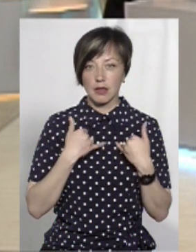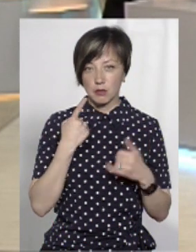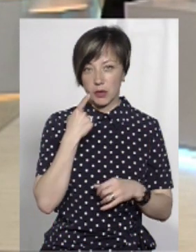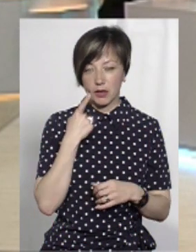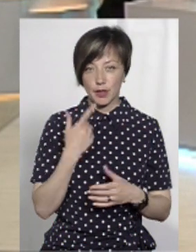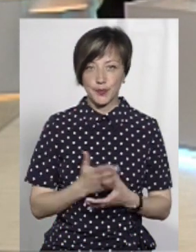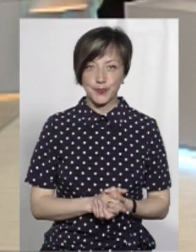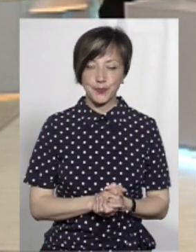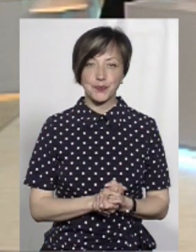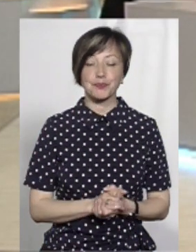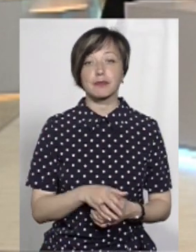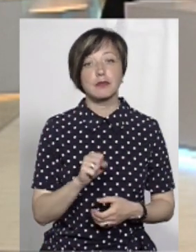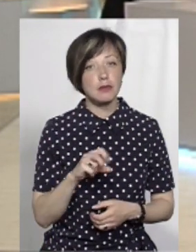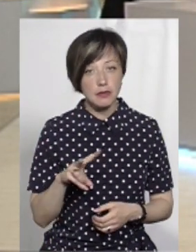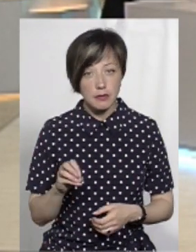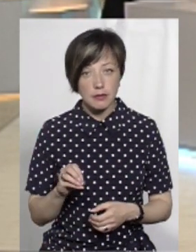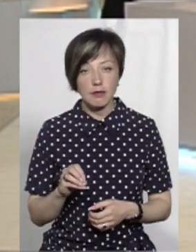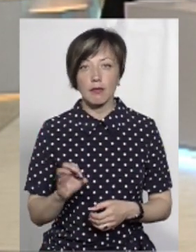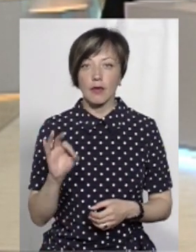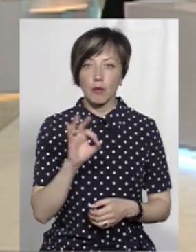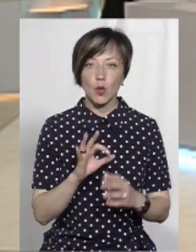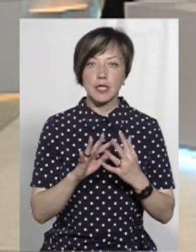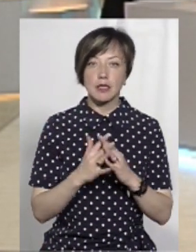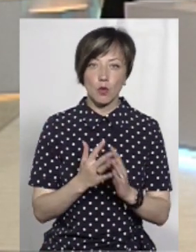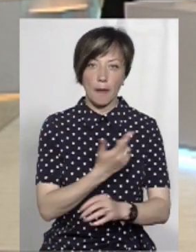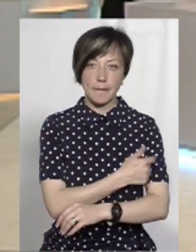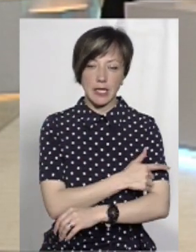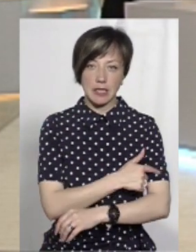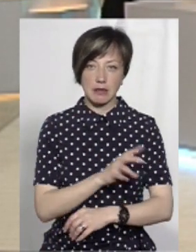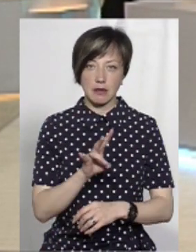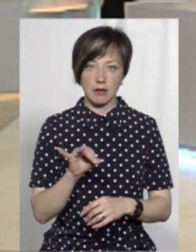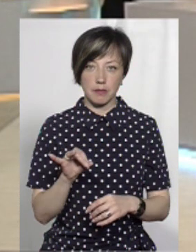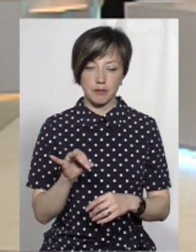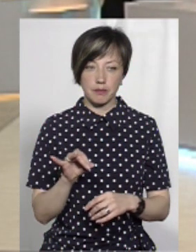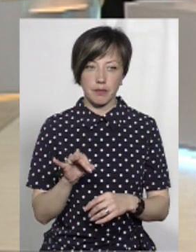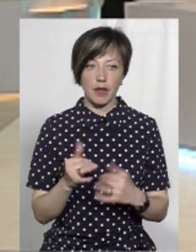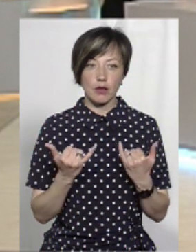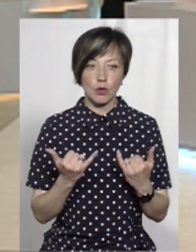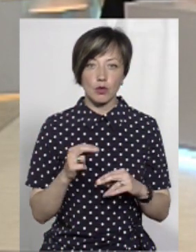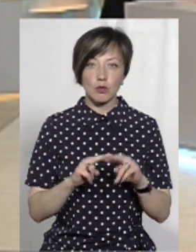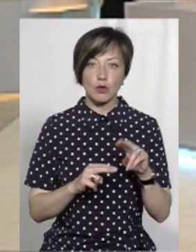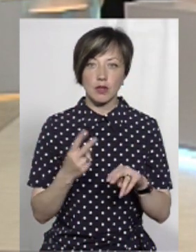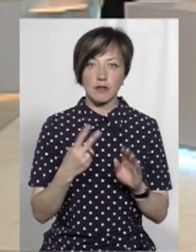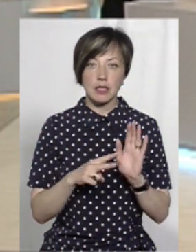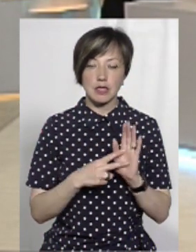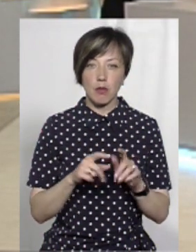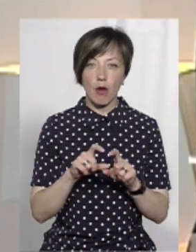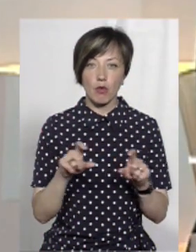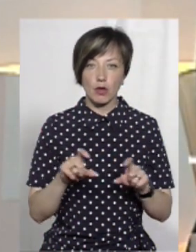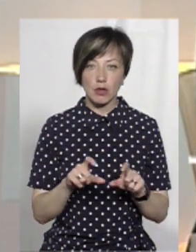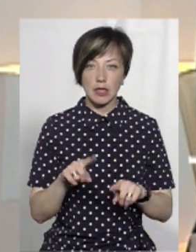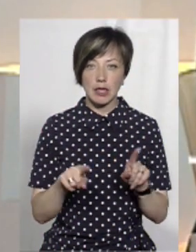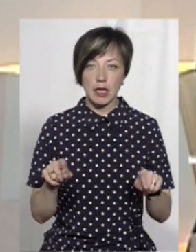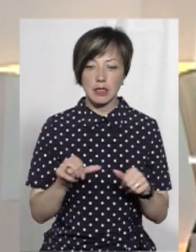був прикрий. Але стосовно сільської медицини, сьогодні будується 27 облаторій,